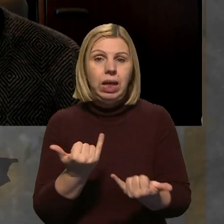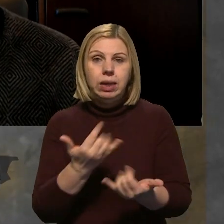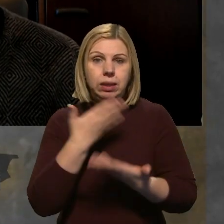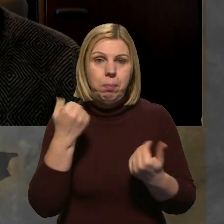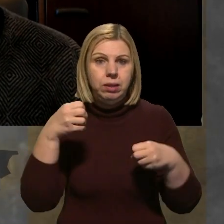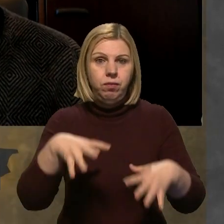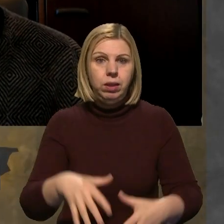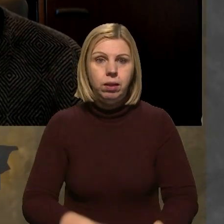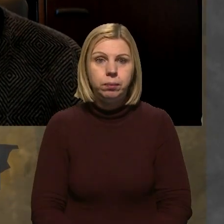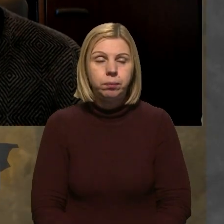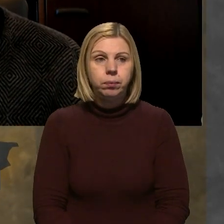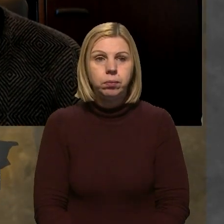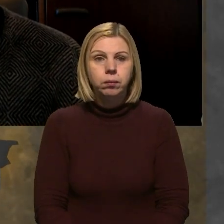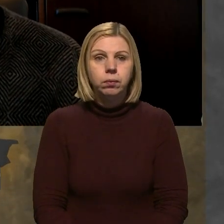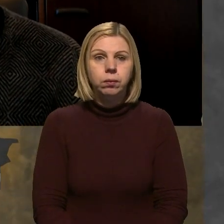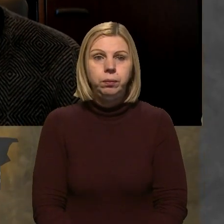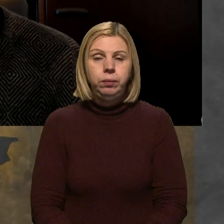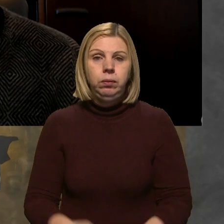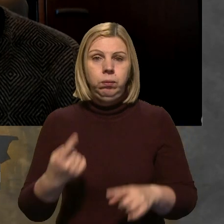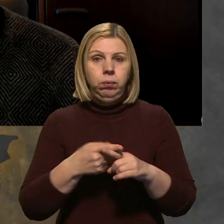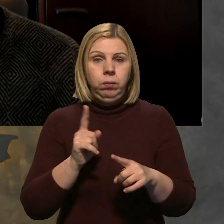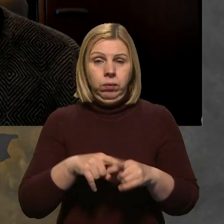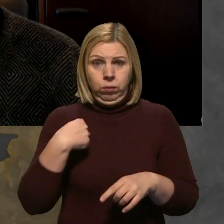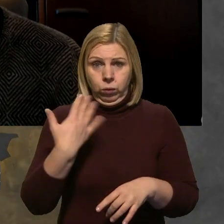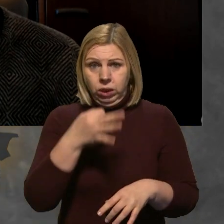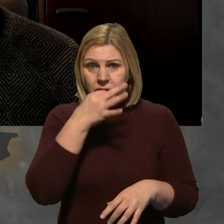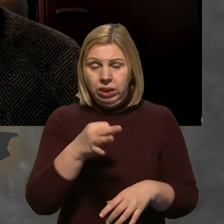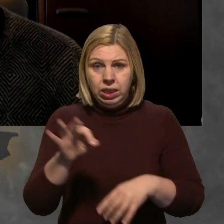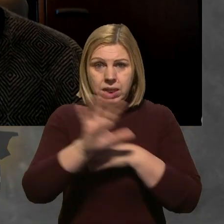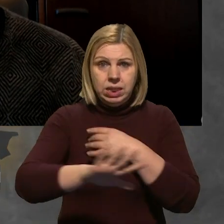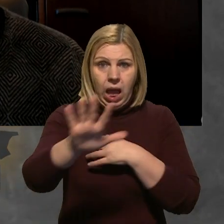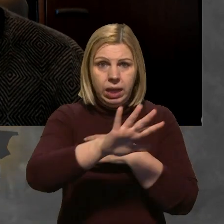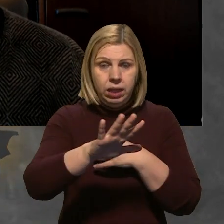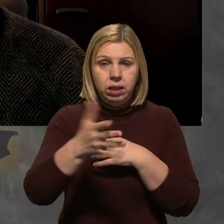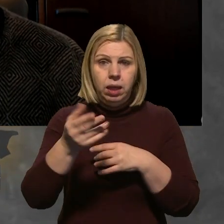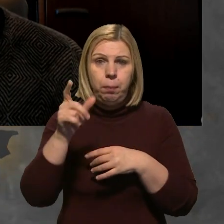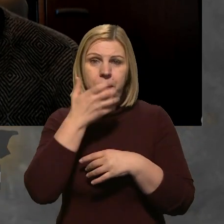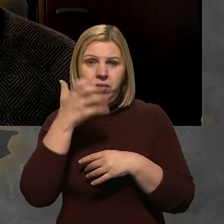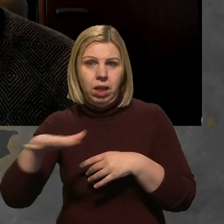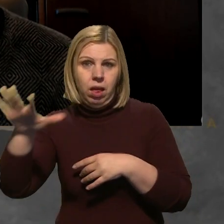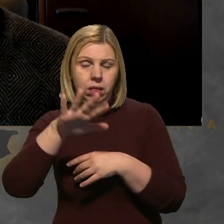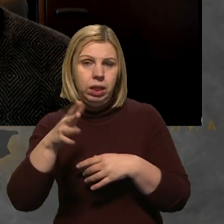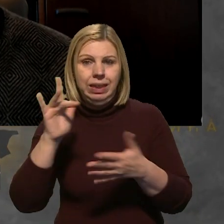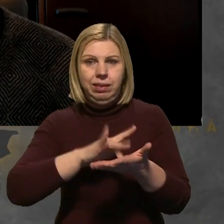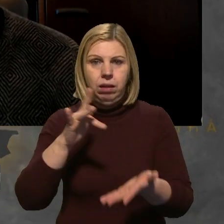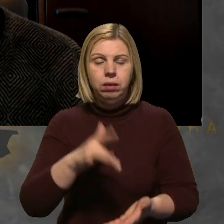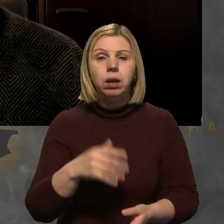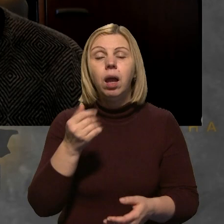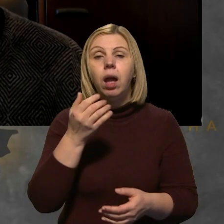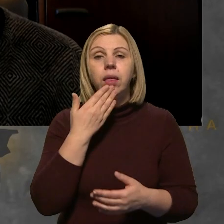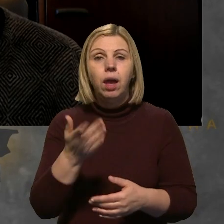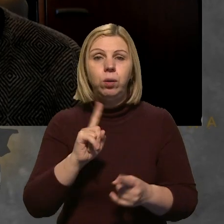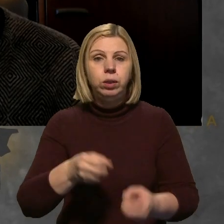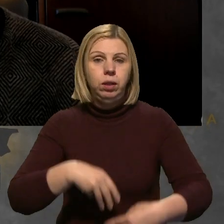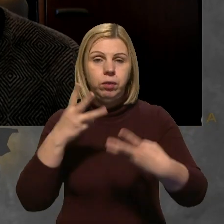немає світла? Це, як я вже сказав, західний, південний регіон, чисто центральний. Дякуємо вам за включення. Це